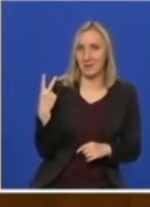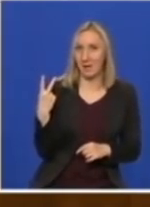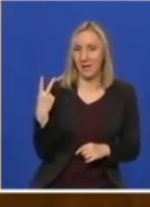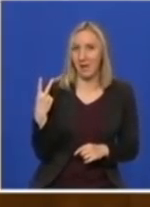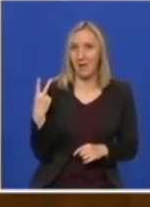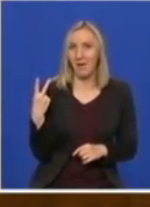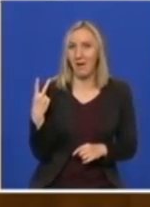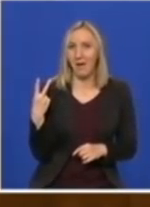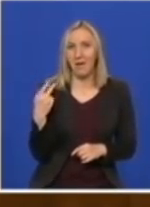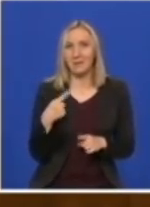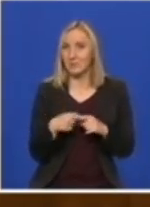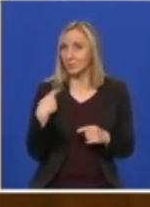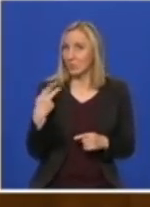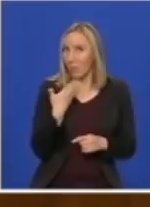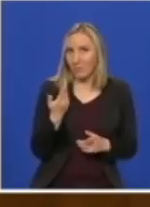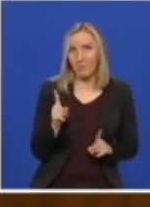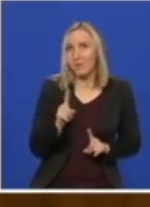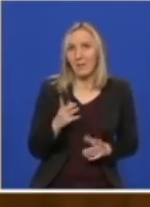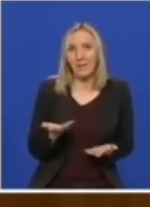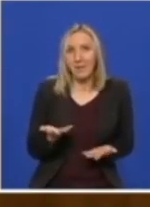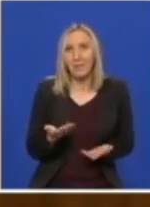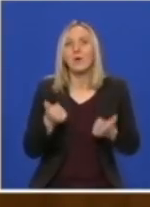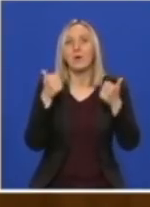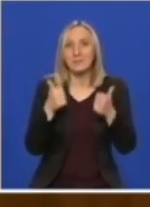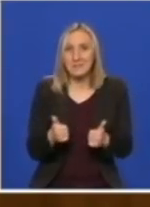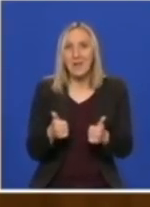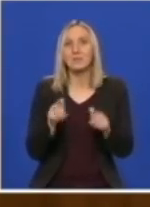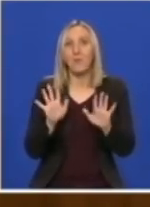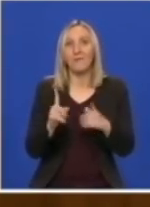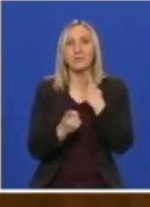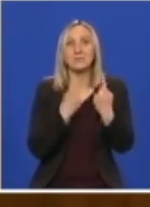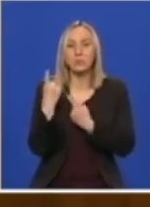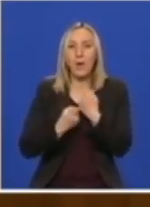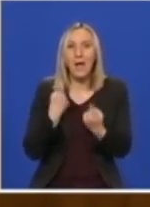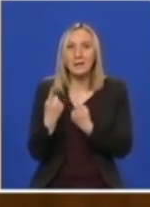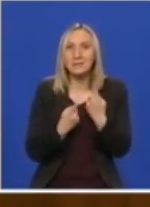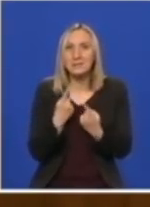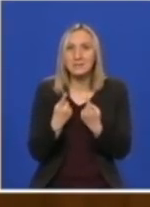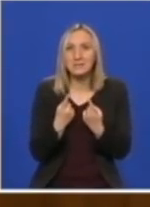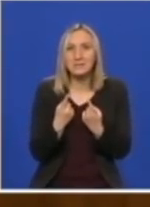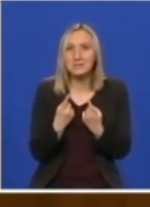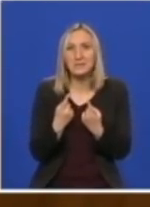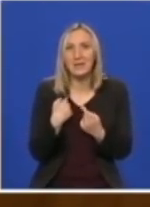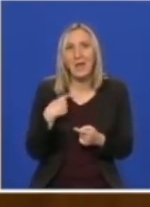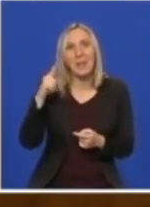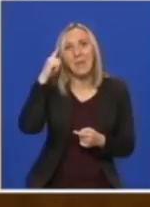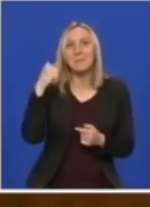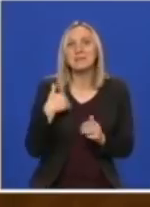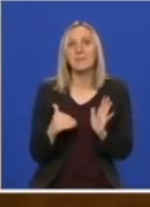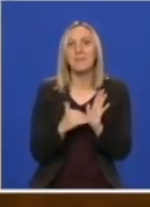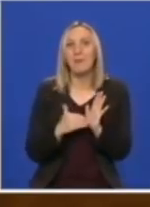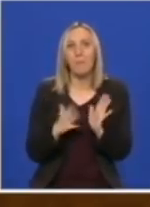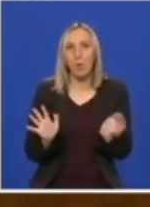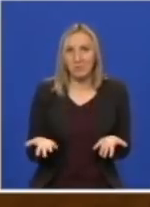imamo. Ne nosimo zato što sada u ovoj momentu, ovoj situaciji ne mislimo da nam je potrebno. I tako i